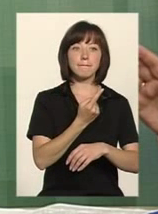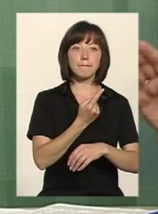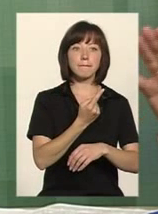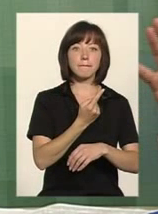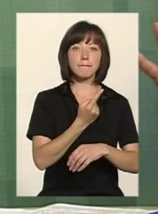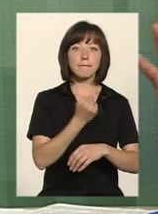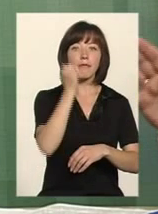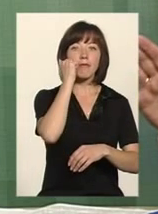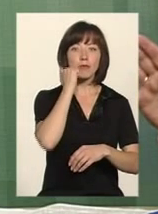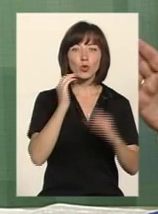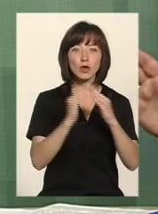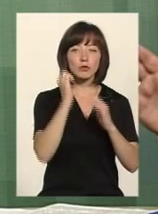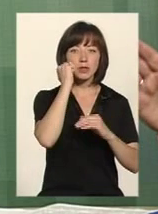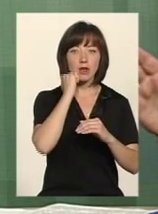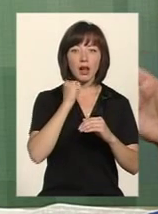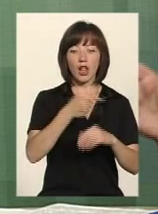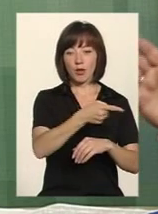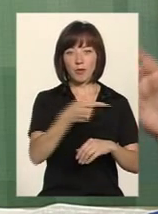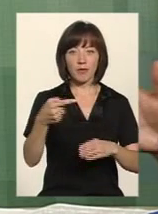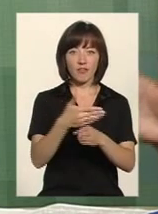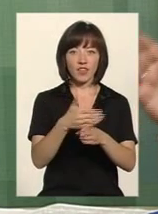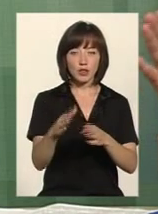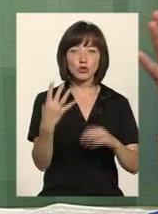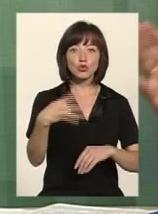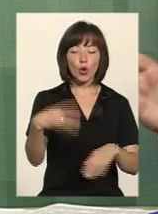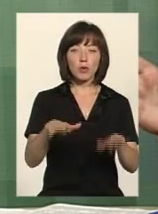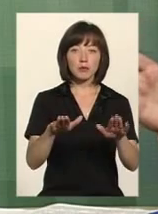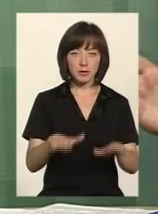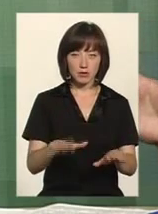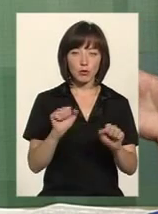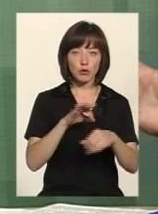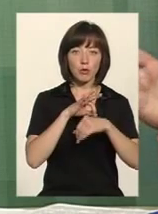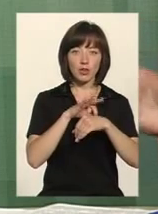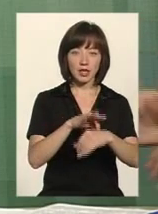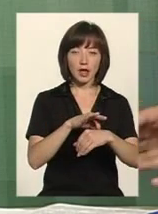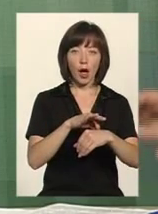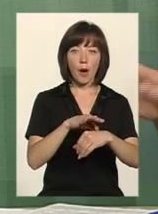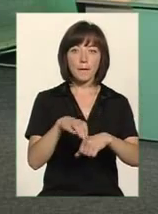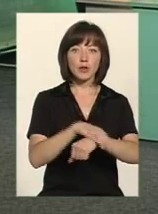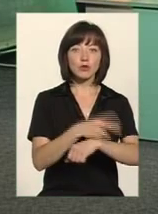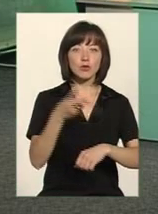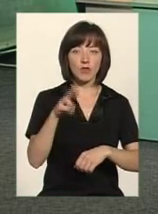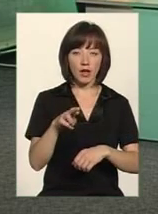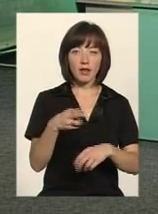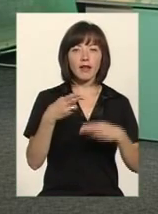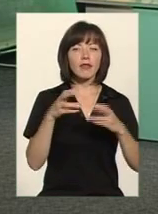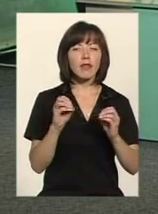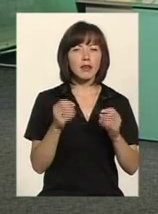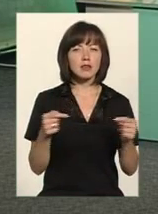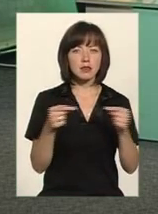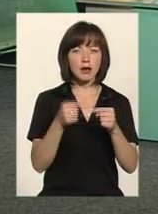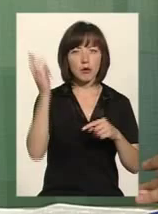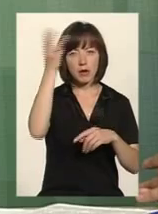етаж на 40 місць, де також ми можемо проводити протезування цих хворих. Ще раз, на мене, де саме?